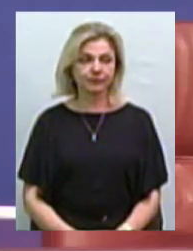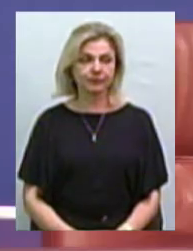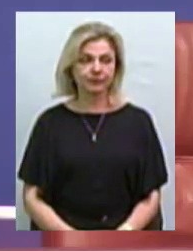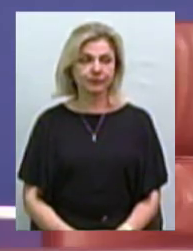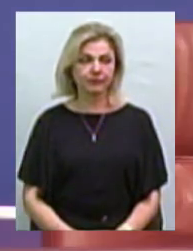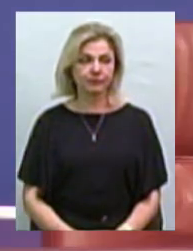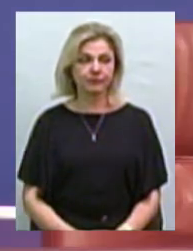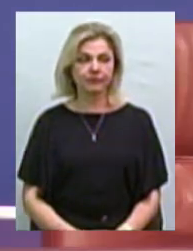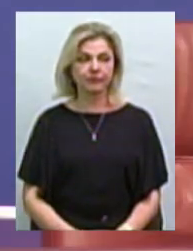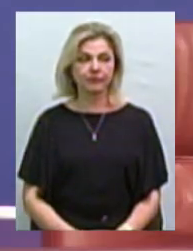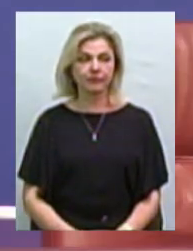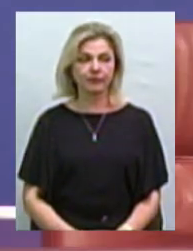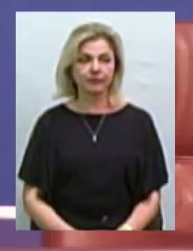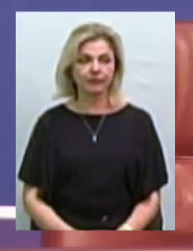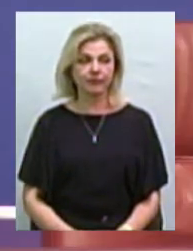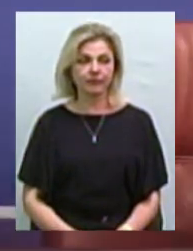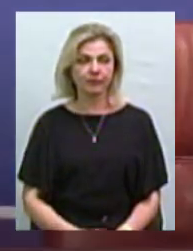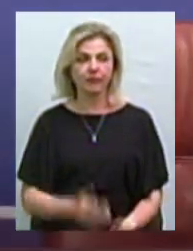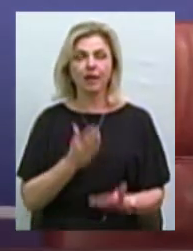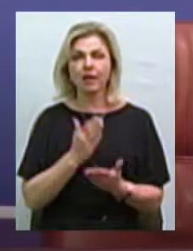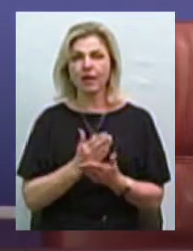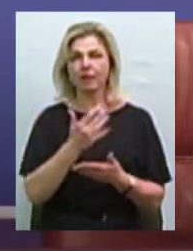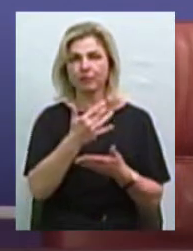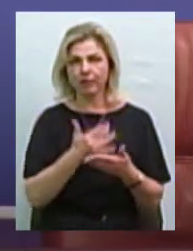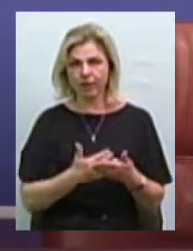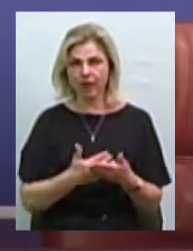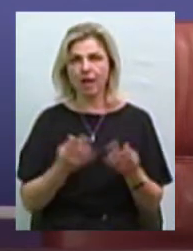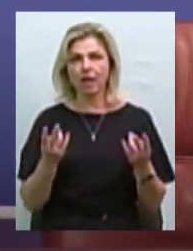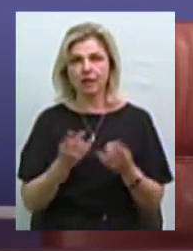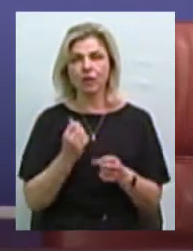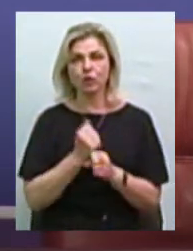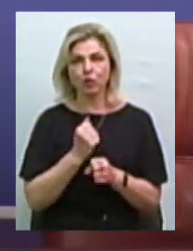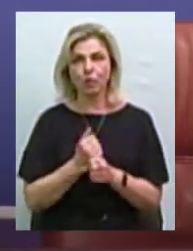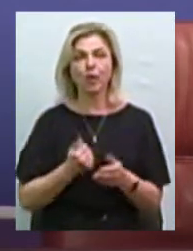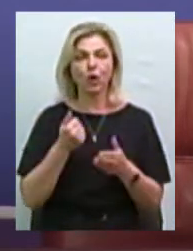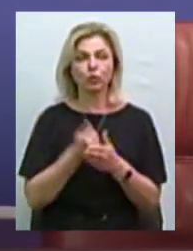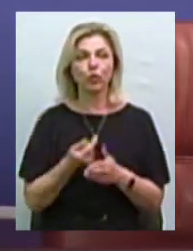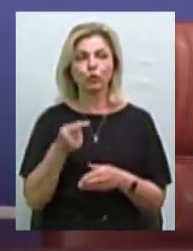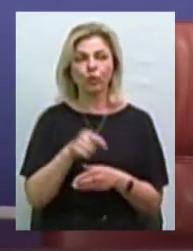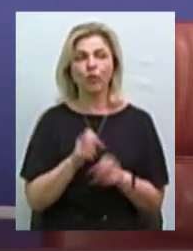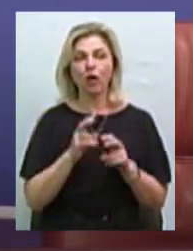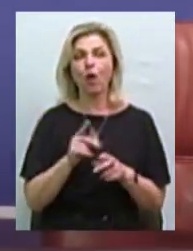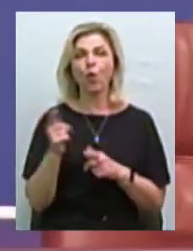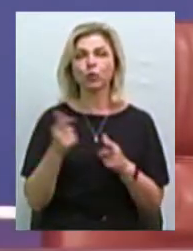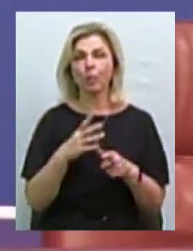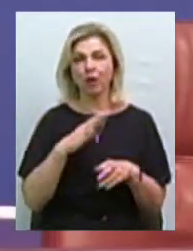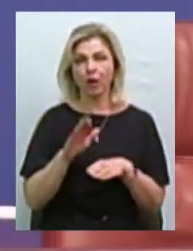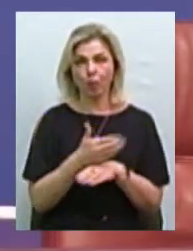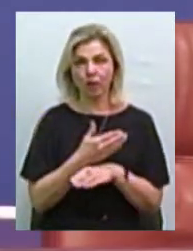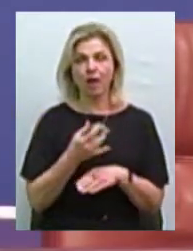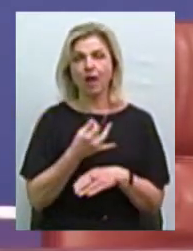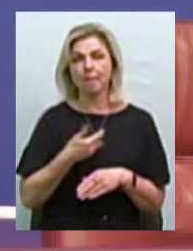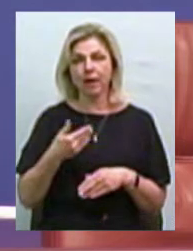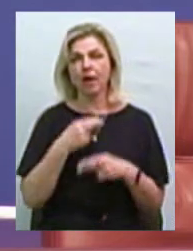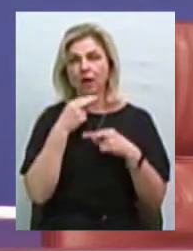Є низка ризиків, ціла низка речей, які потрібно зробити до того, як мораторій буде знятий. Ми орієнтуємося на те,